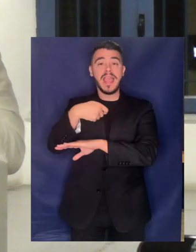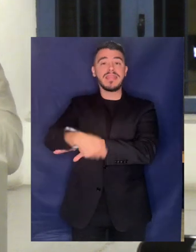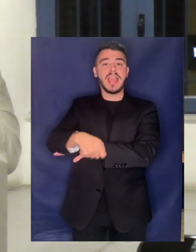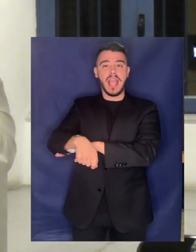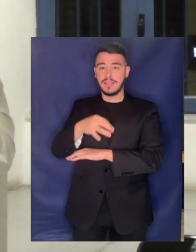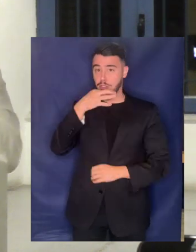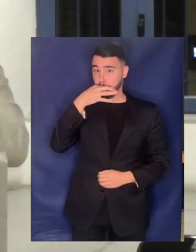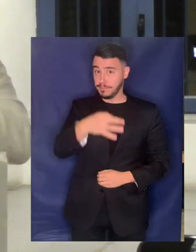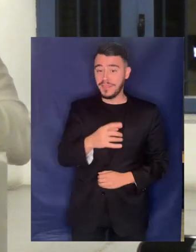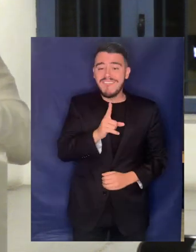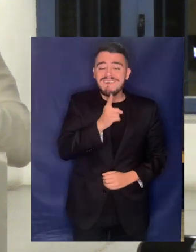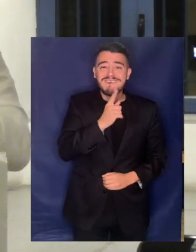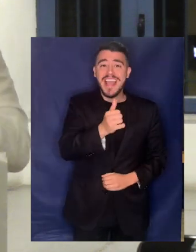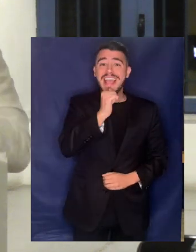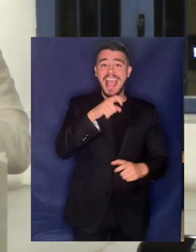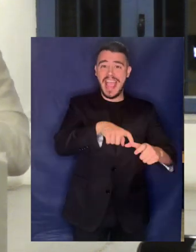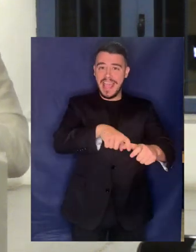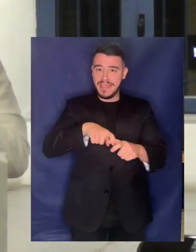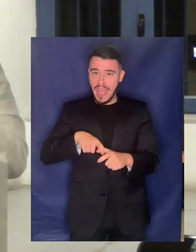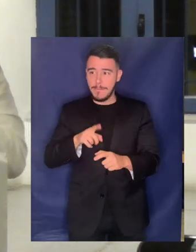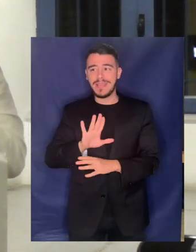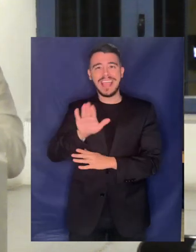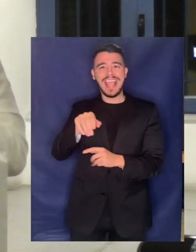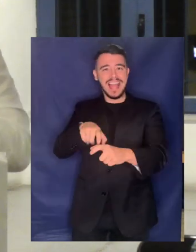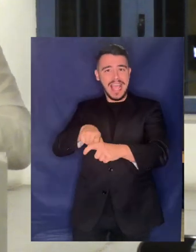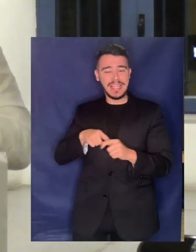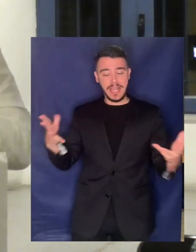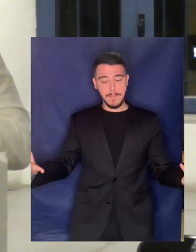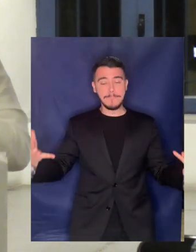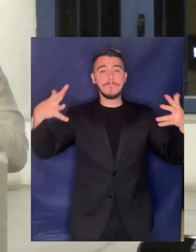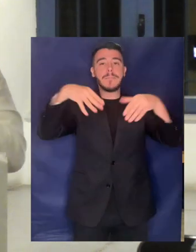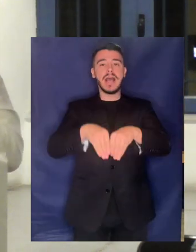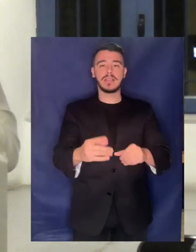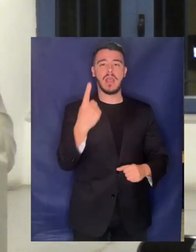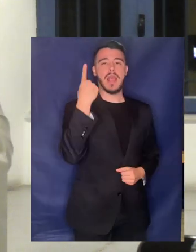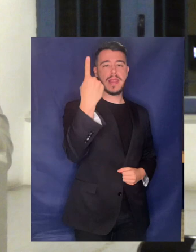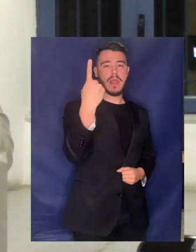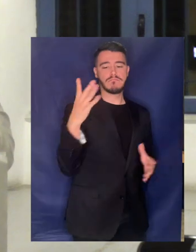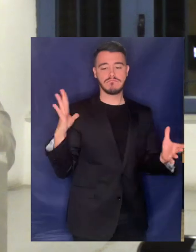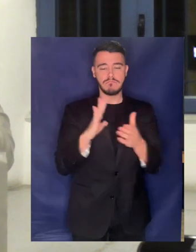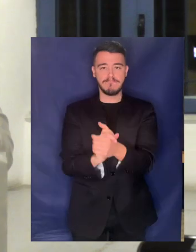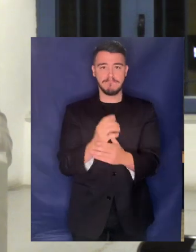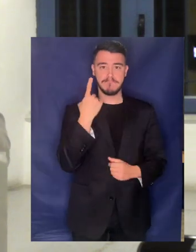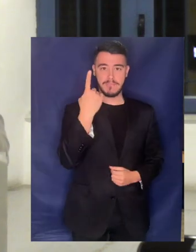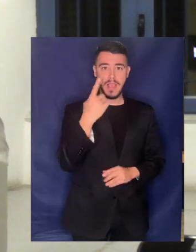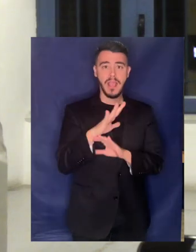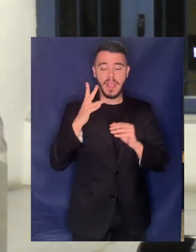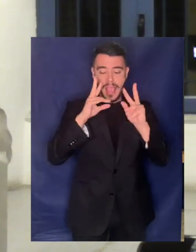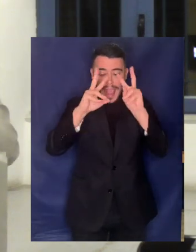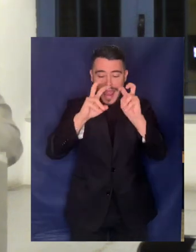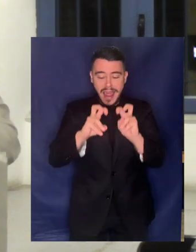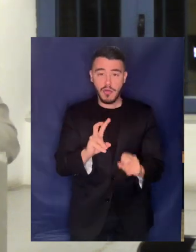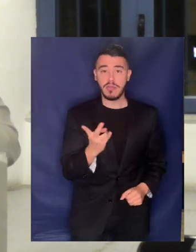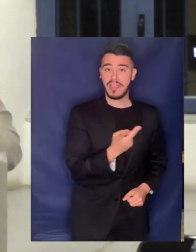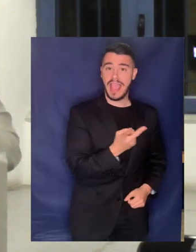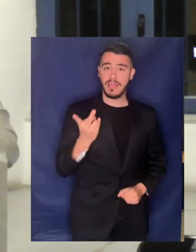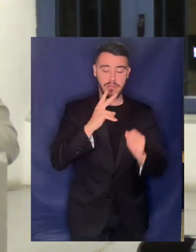εταιρεία Παγίων ΕΙΔΑΠ αποτελεί ένα ενιαίο λειτουργικό σύστημα και ότι ο δημόσιος έλεγχος σε αυτές τις δύο